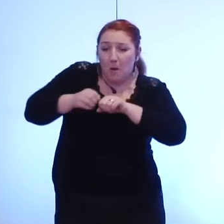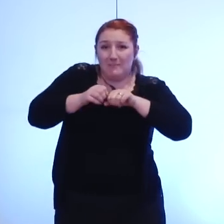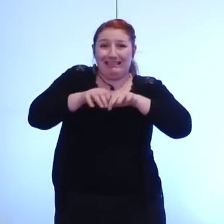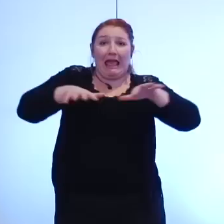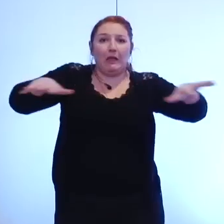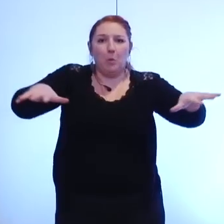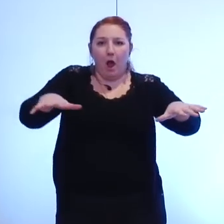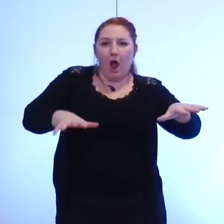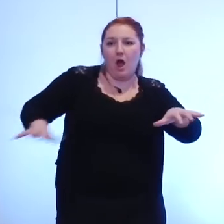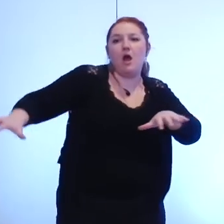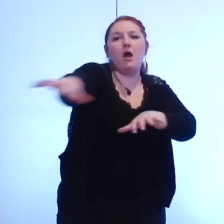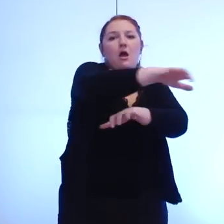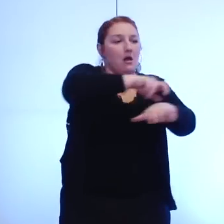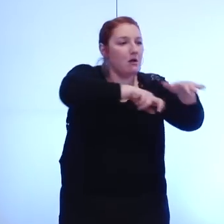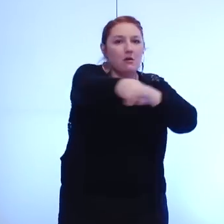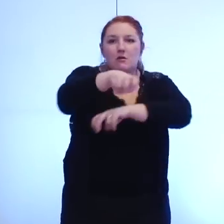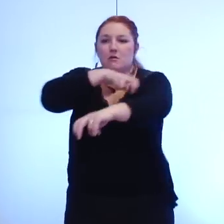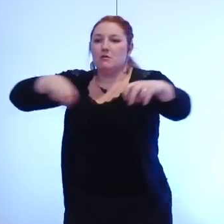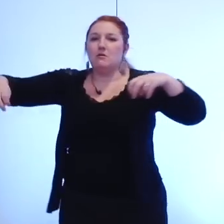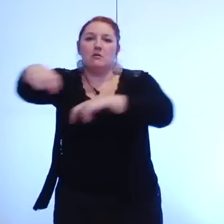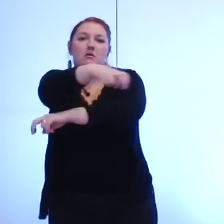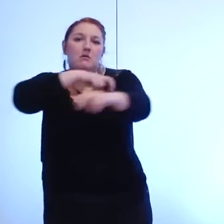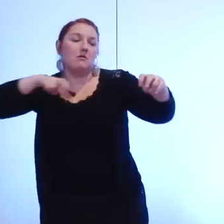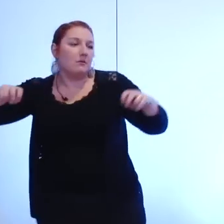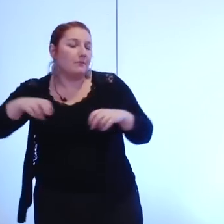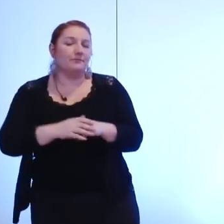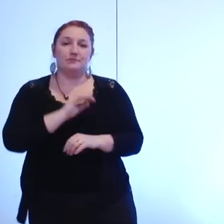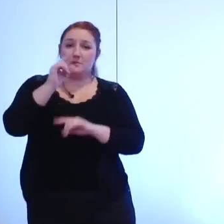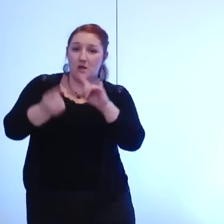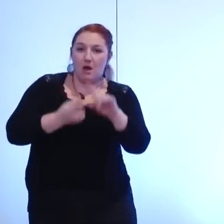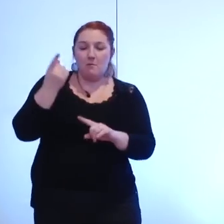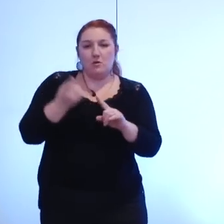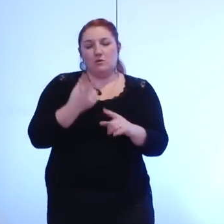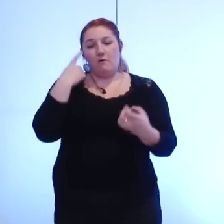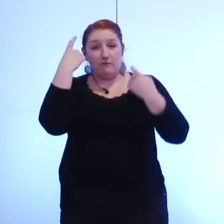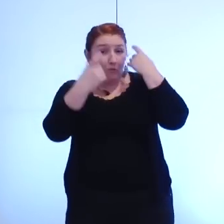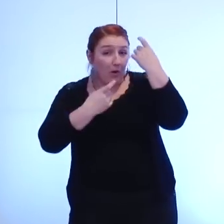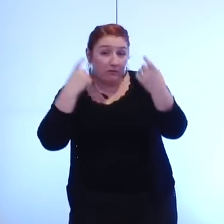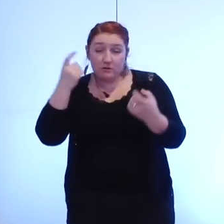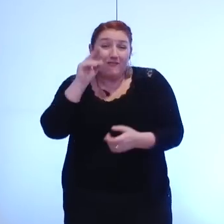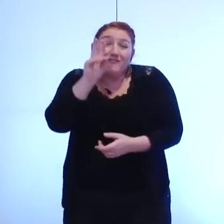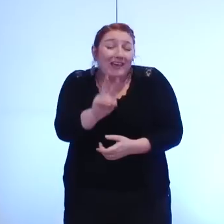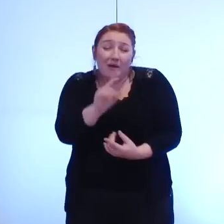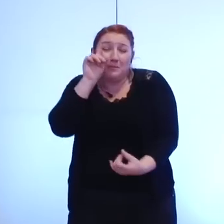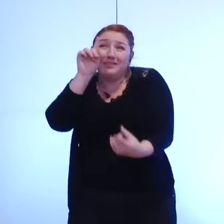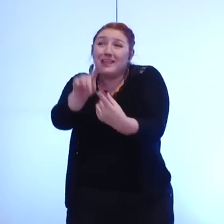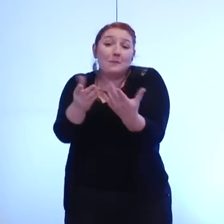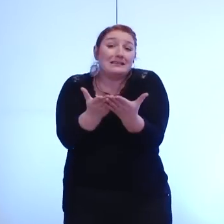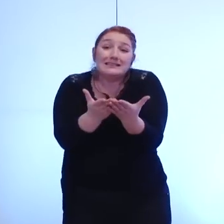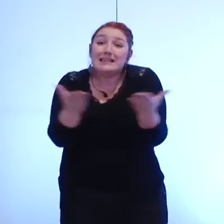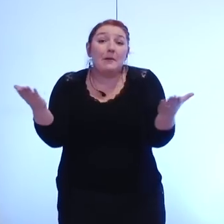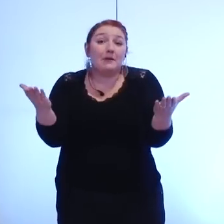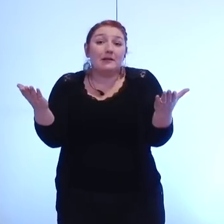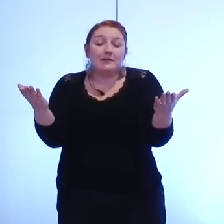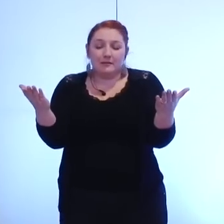assurer la cohérence de toujours s'interroger d'une question finalement extrêmement simple quel est le meilleur